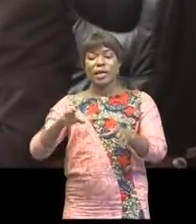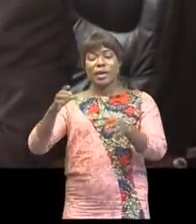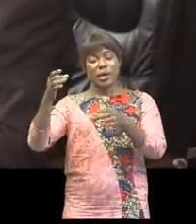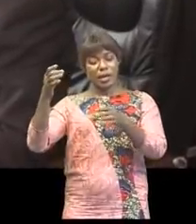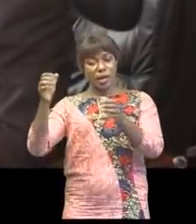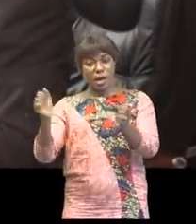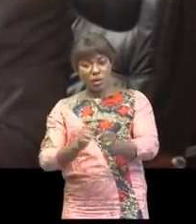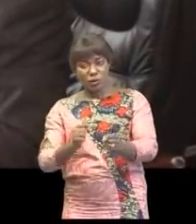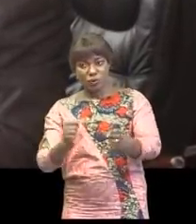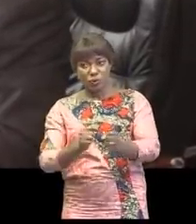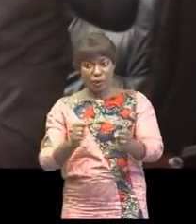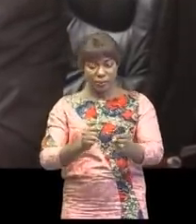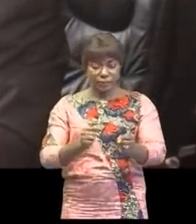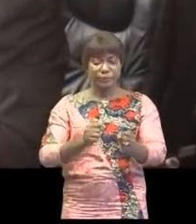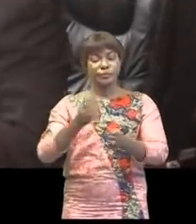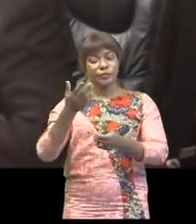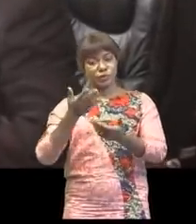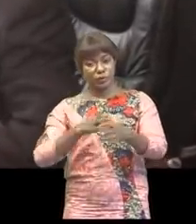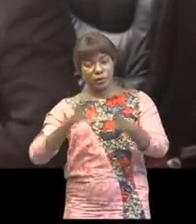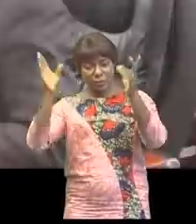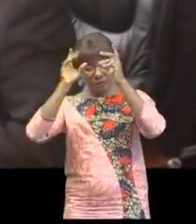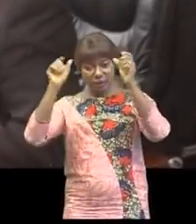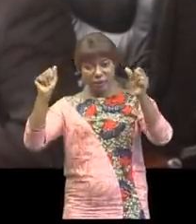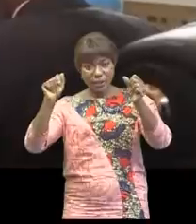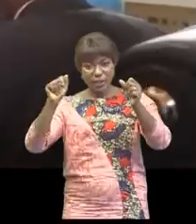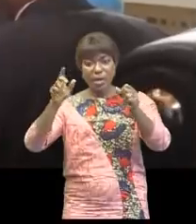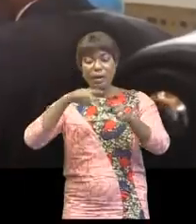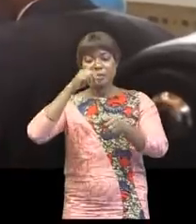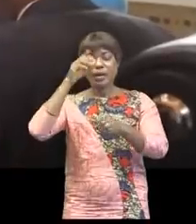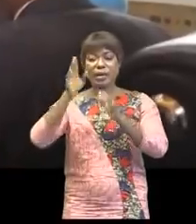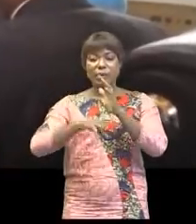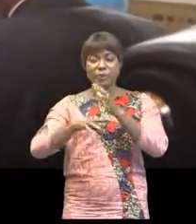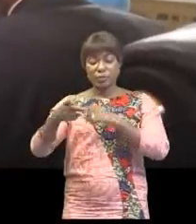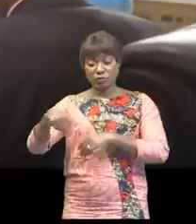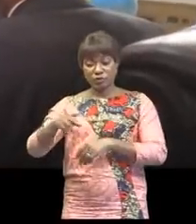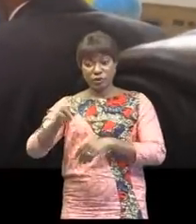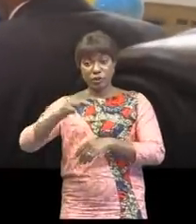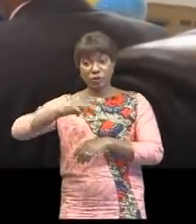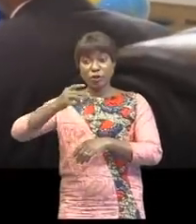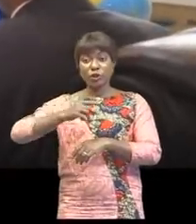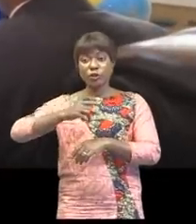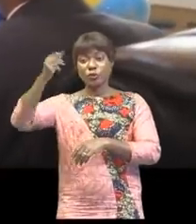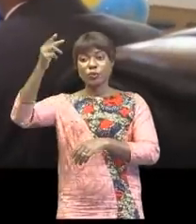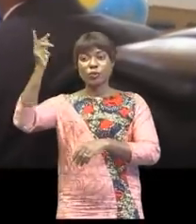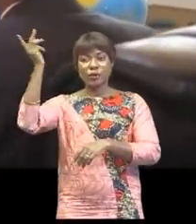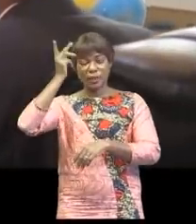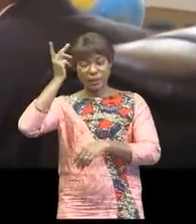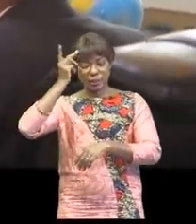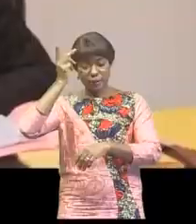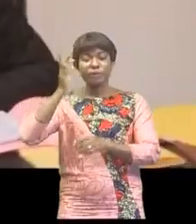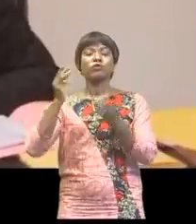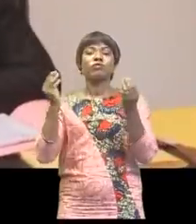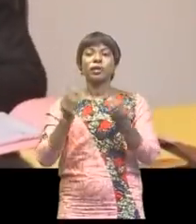Antoine Gabriel Kiongwaku Mwanza, président de l'Assemblée provinciale du Okatanga. La forte attente